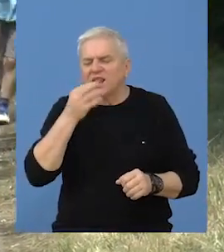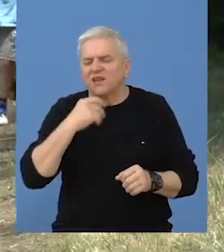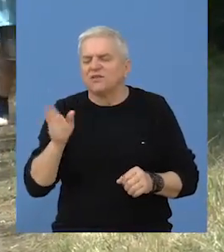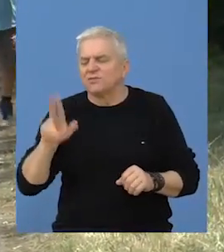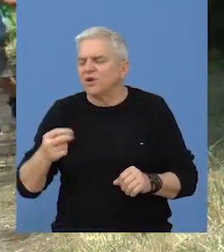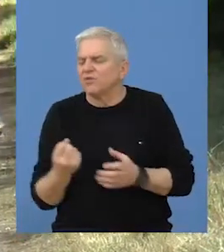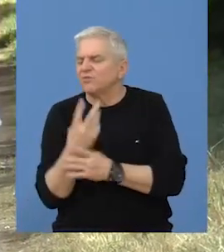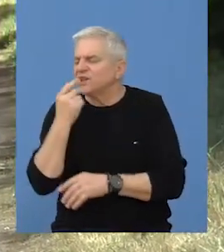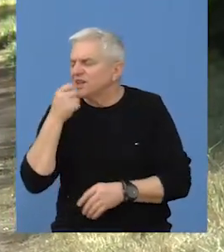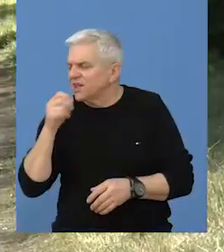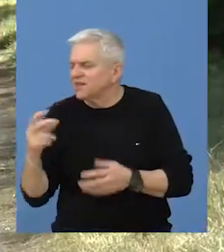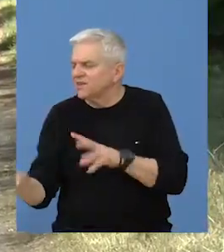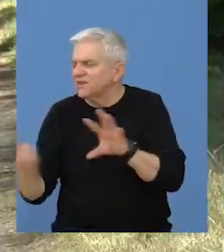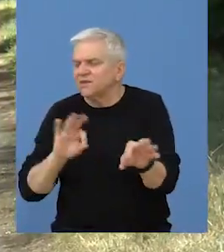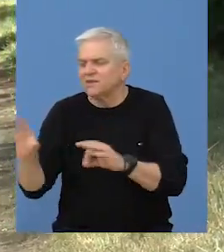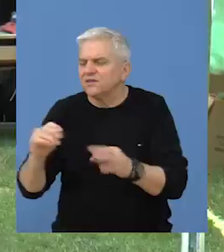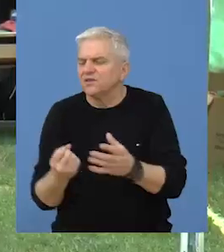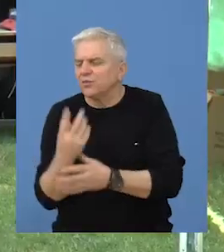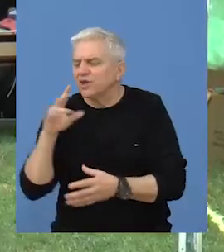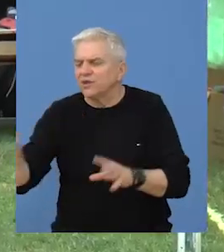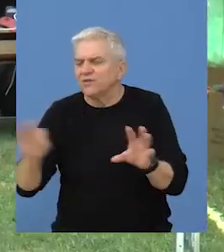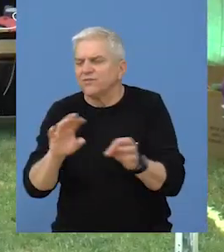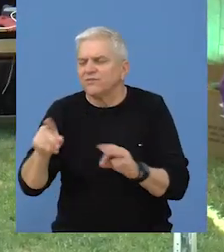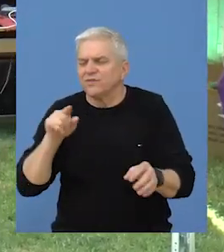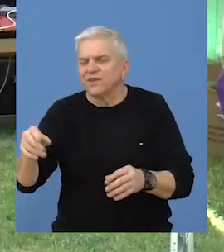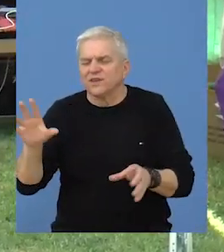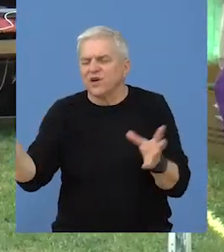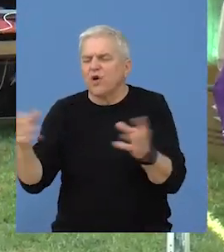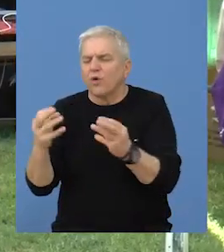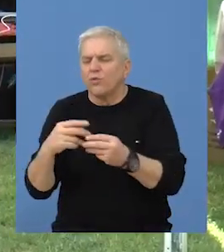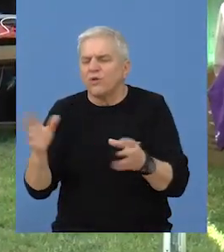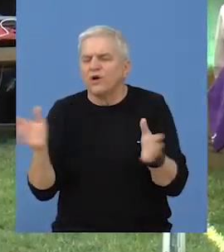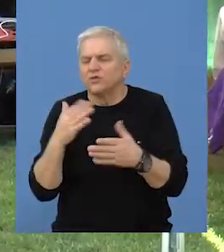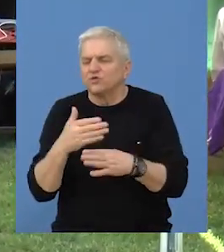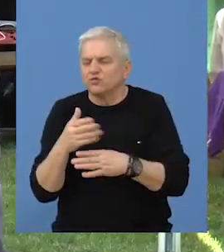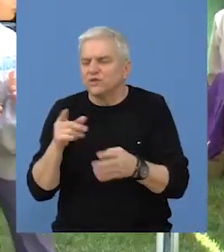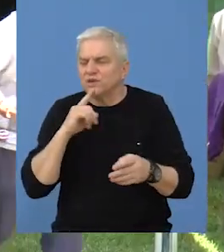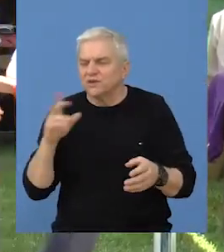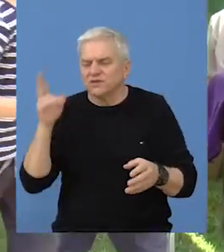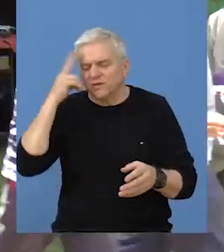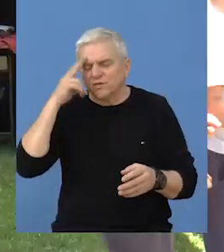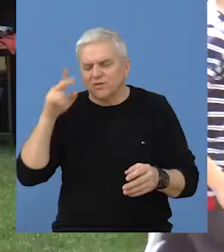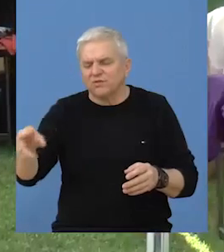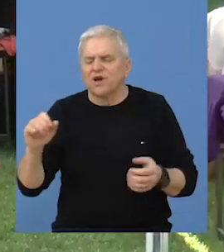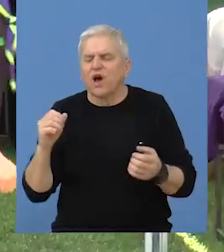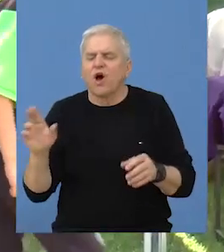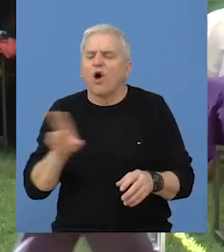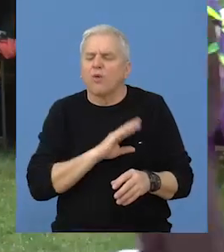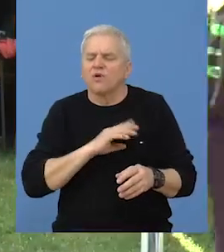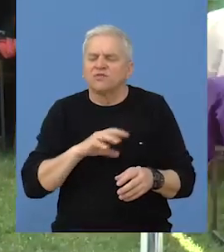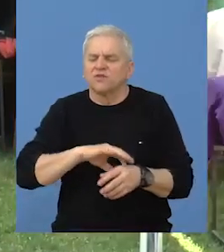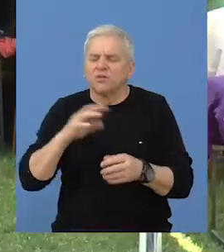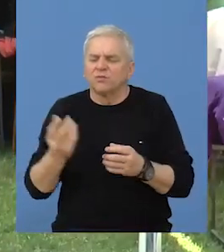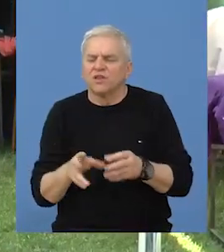lekovitim jestivim biljkama koje mogu pronaći u prirodi njihovom zakupljanju i suženju kao i o prepoznavanju